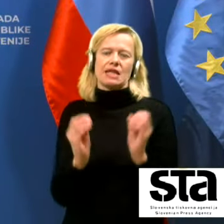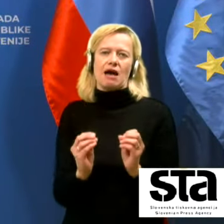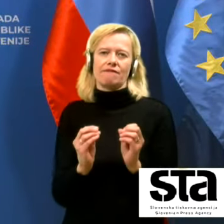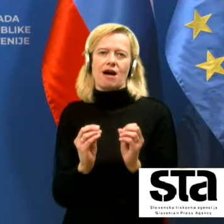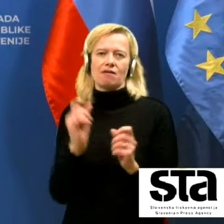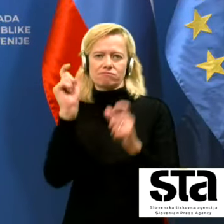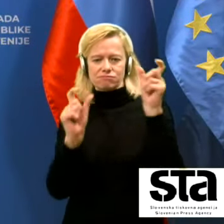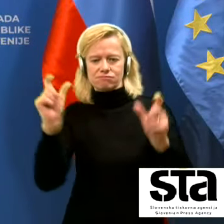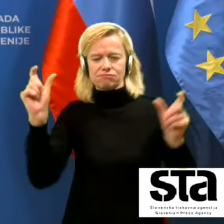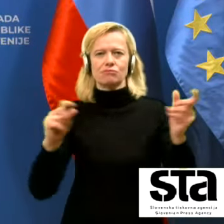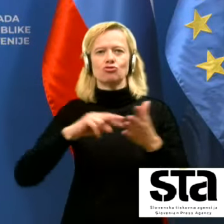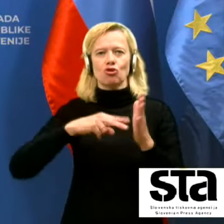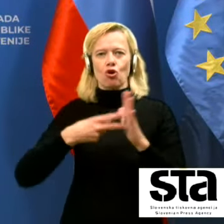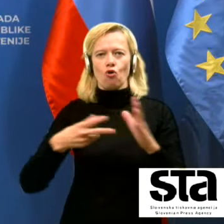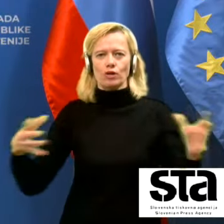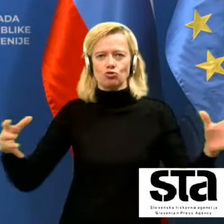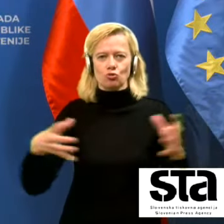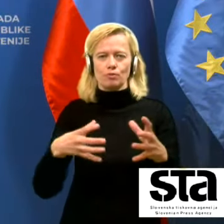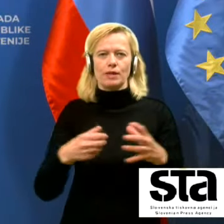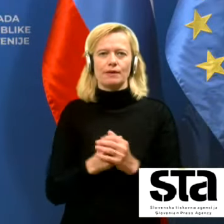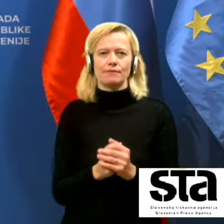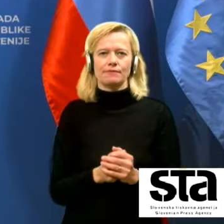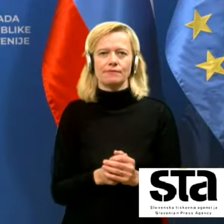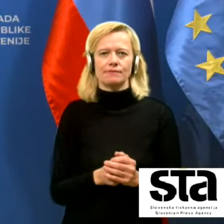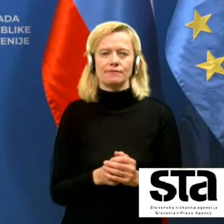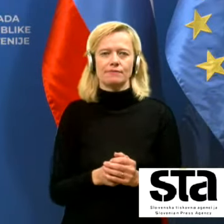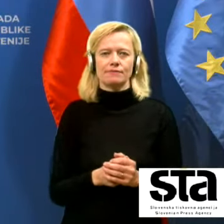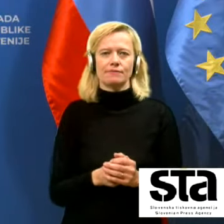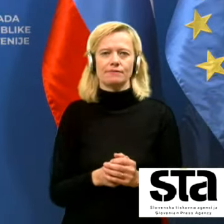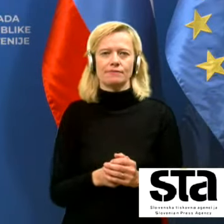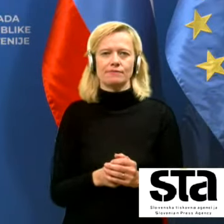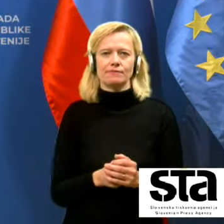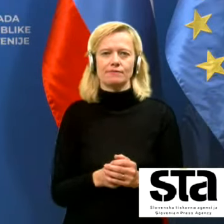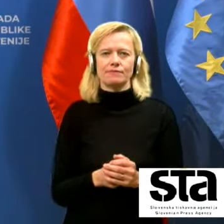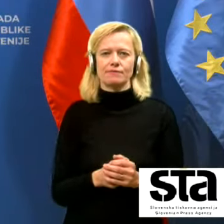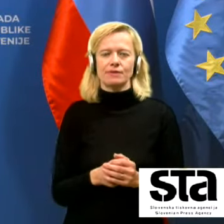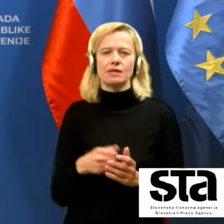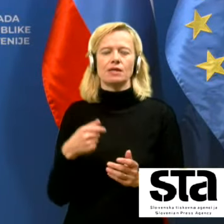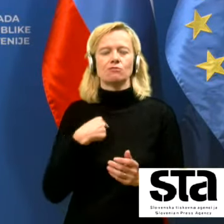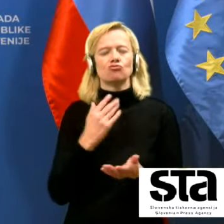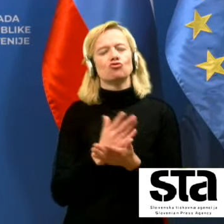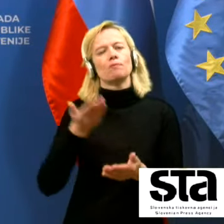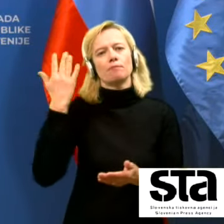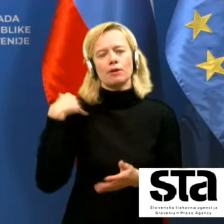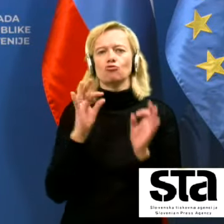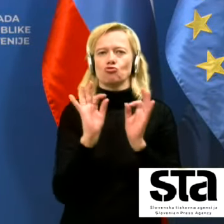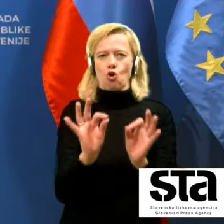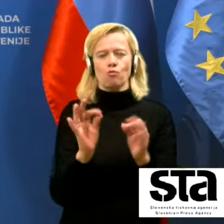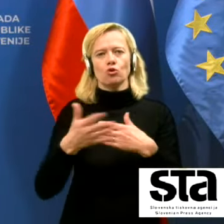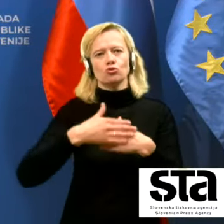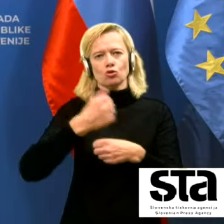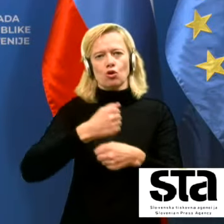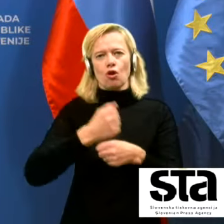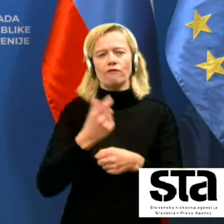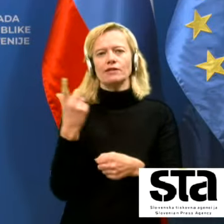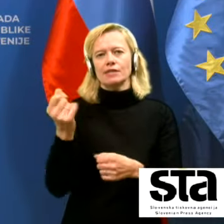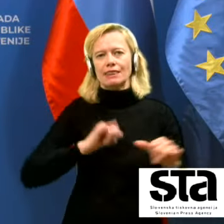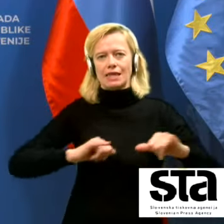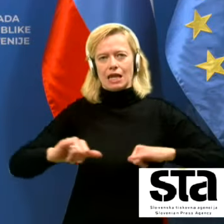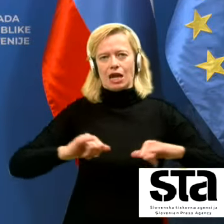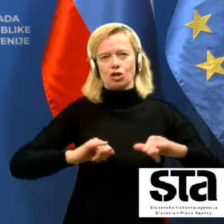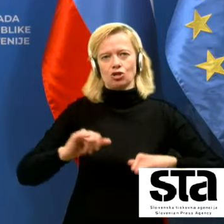in jasno, jaz sem že prej vse čas zelo dobro sodeloval z direktorjem